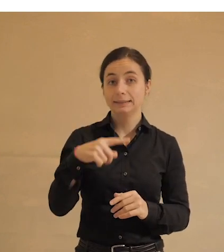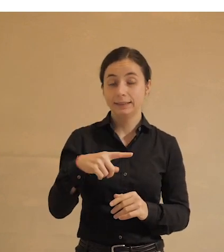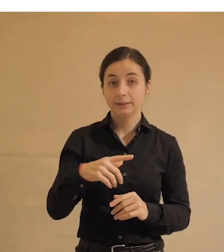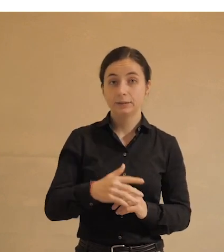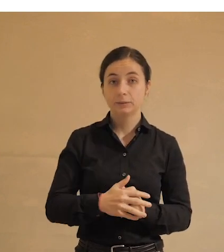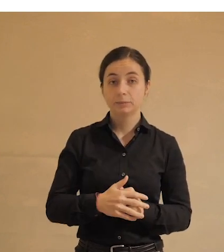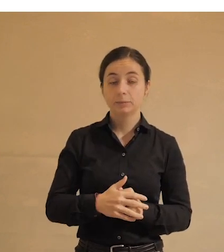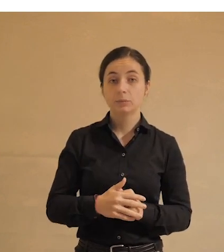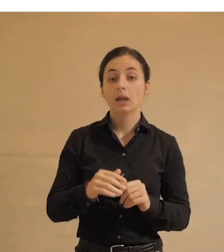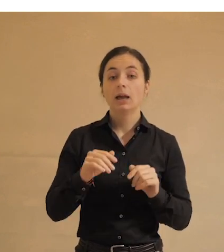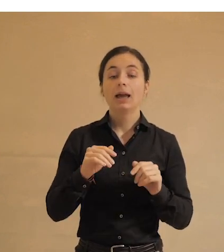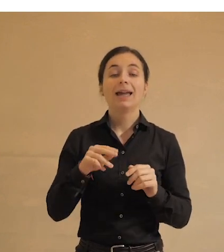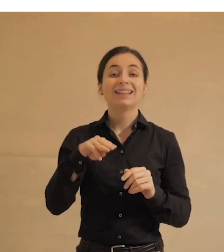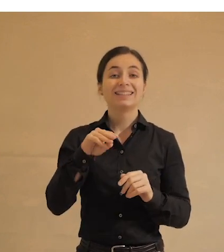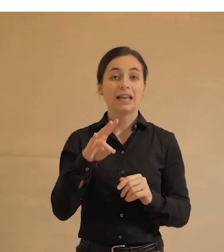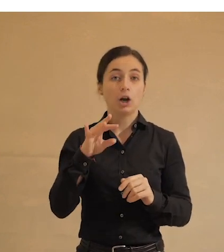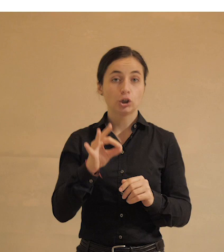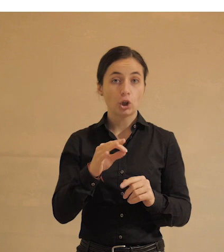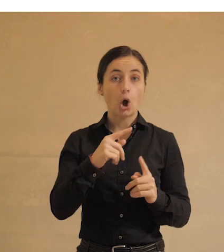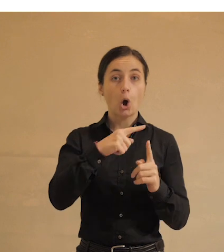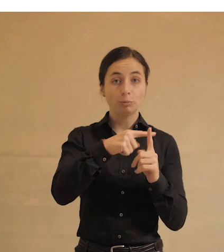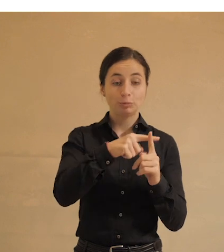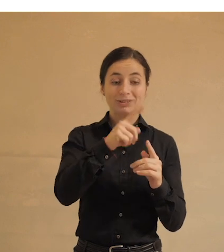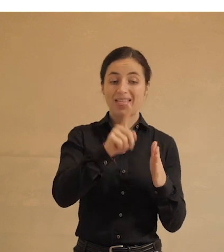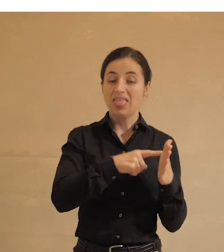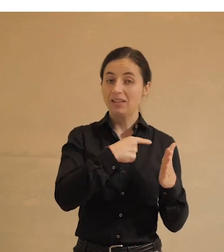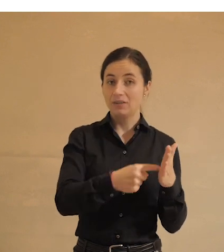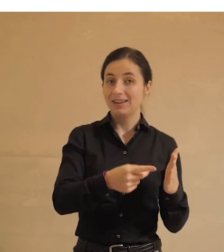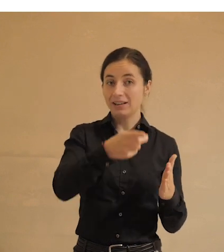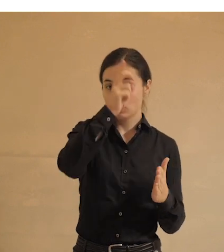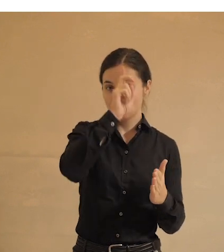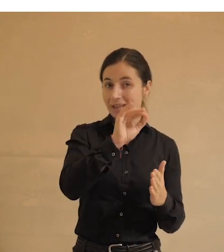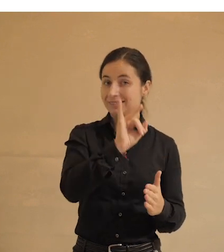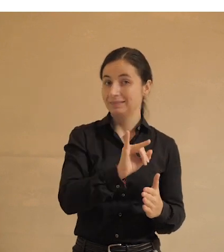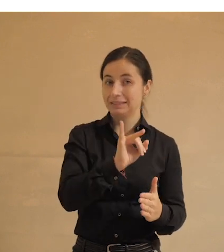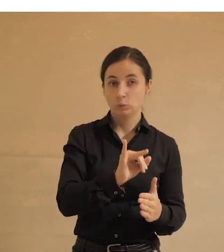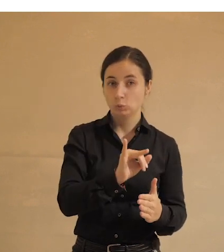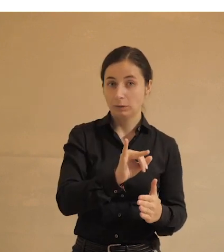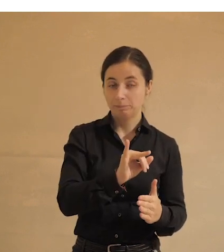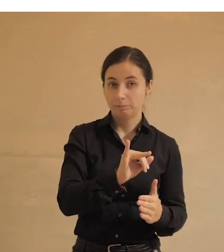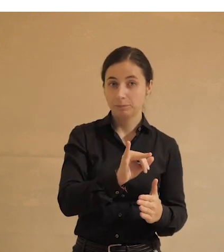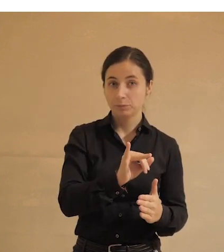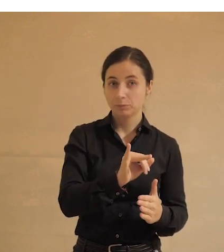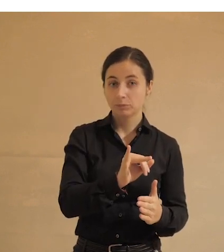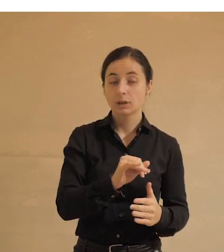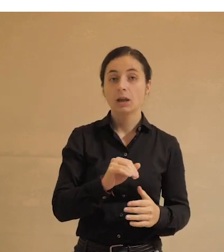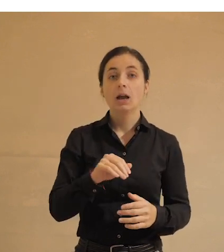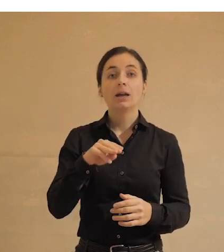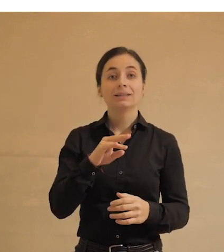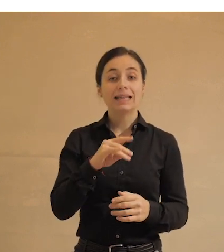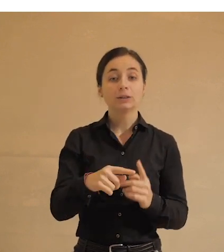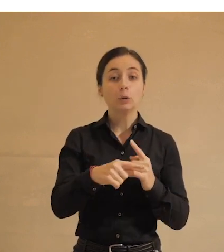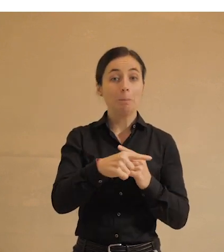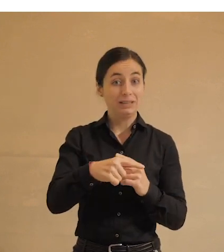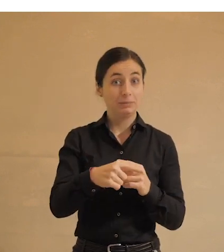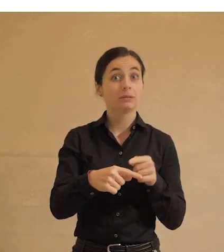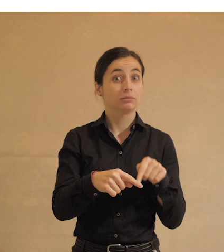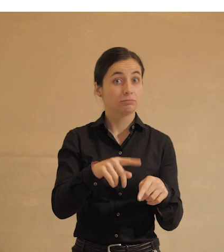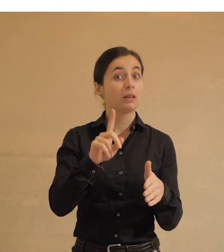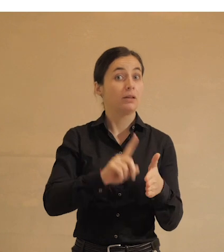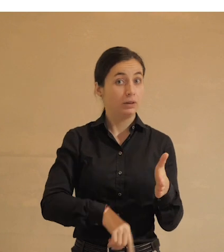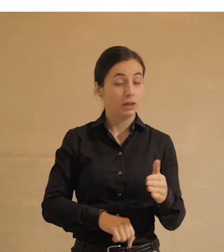техно-оптимисты не доверяют государственным институтам. Техно-пессимисты доверяют.